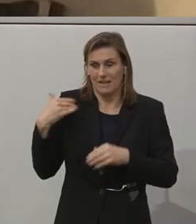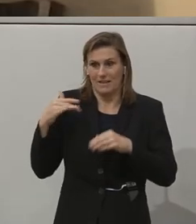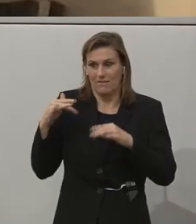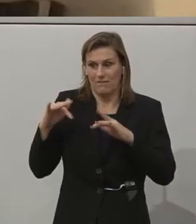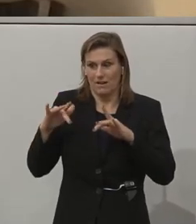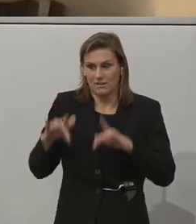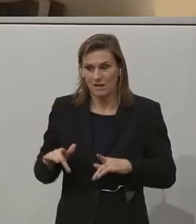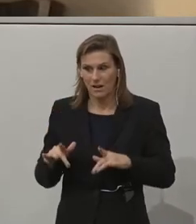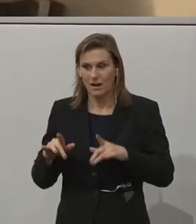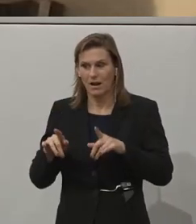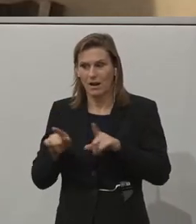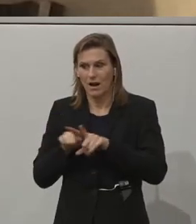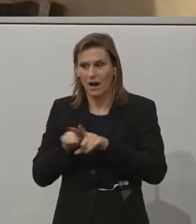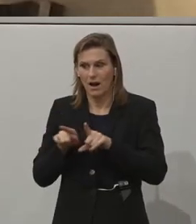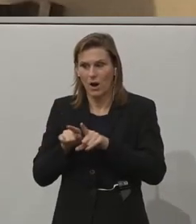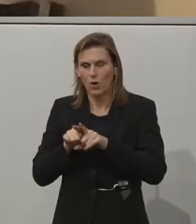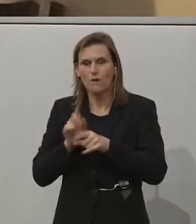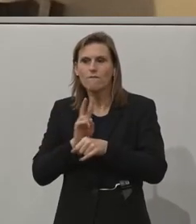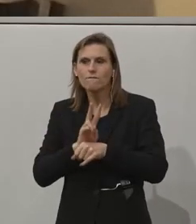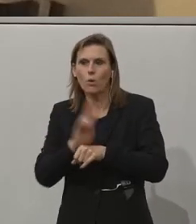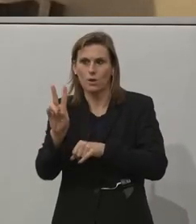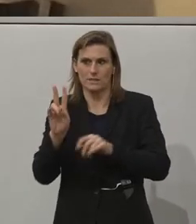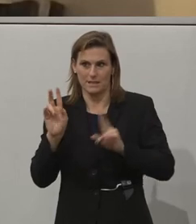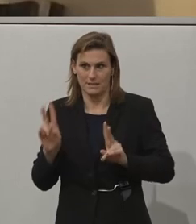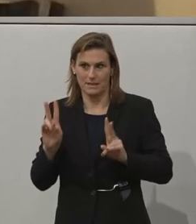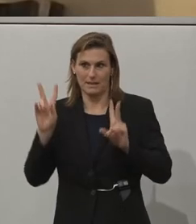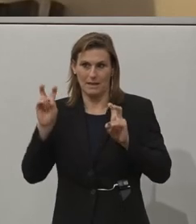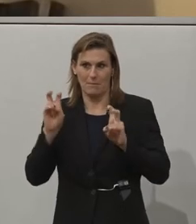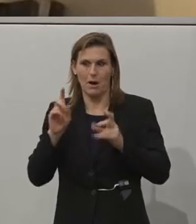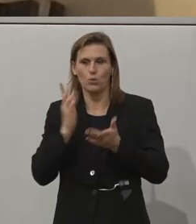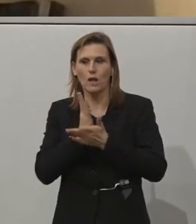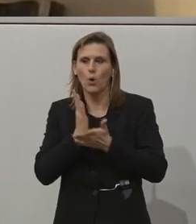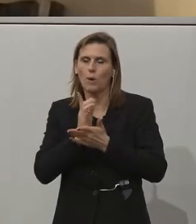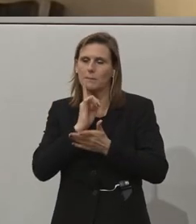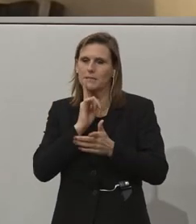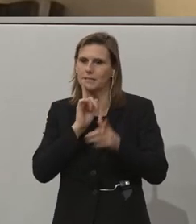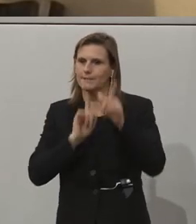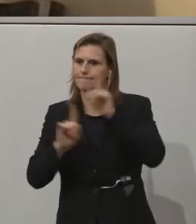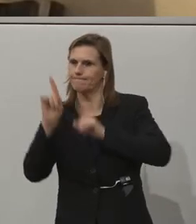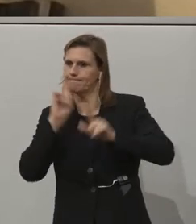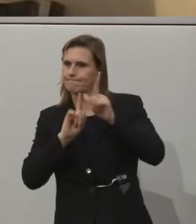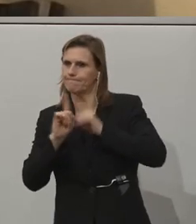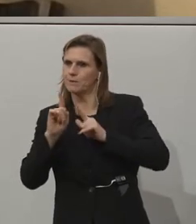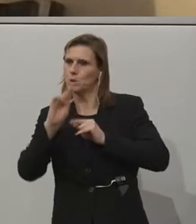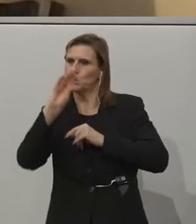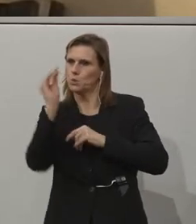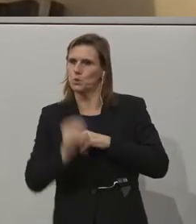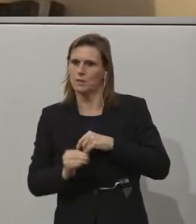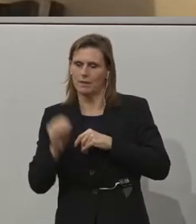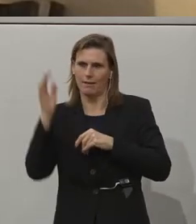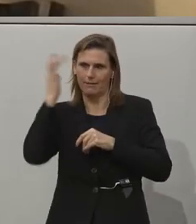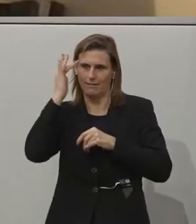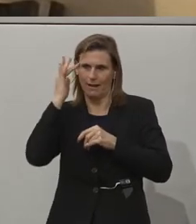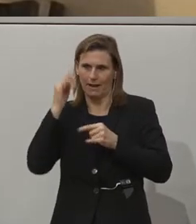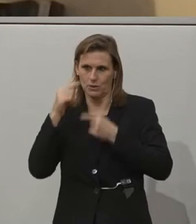and somewhat skeptical about the prospect of artificial intelligence solving problems